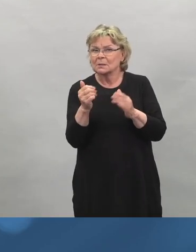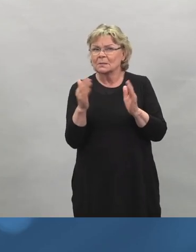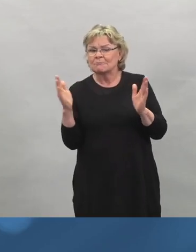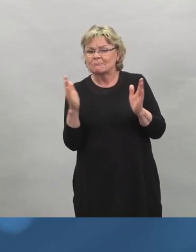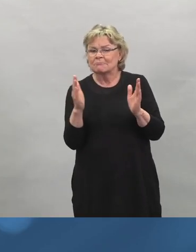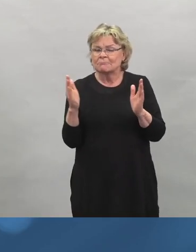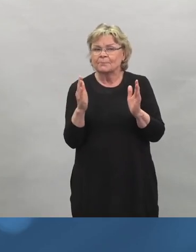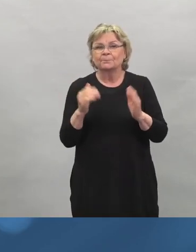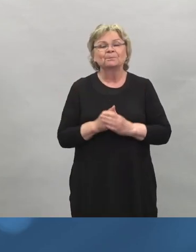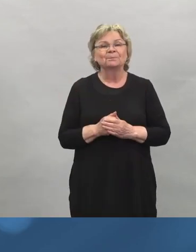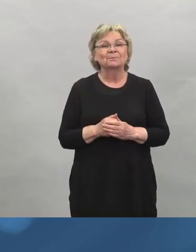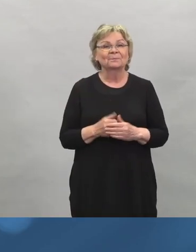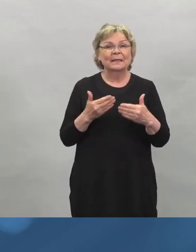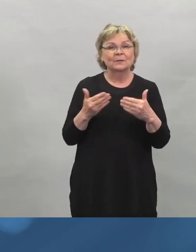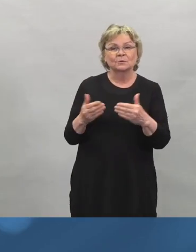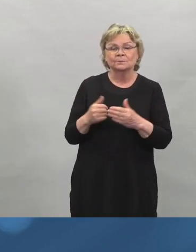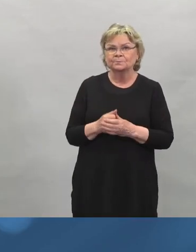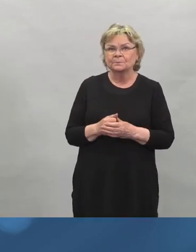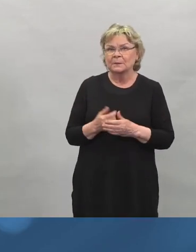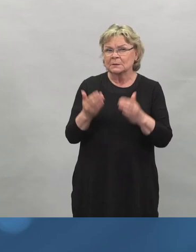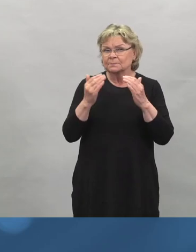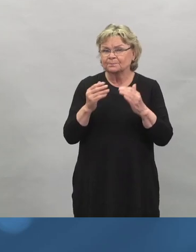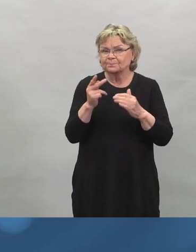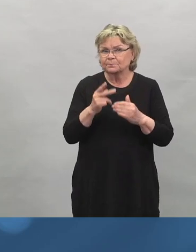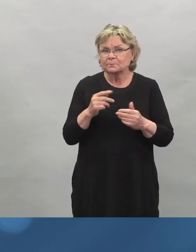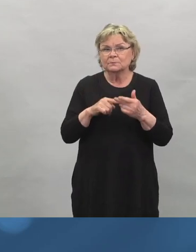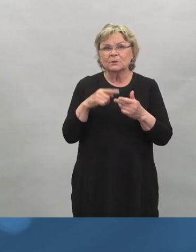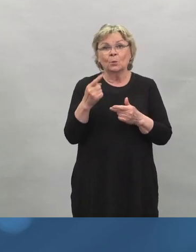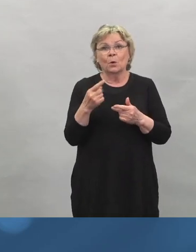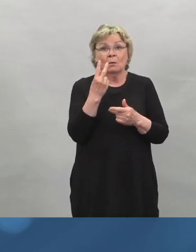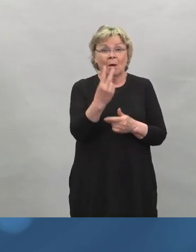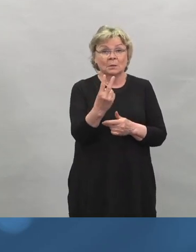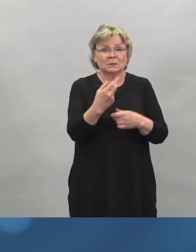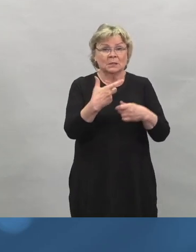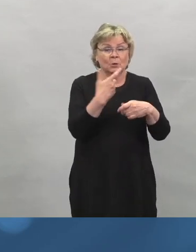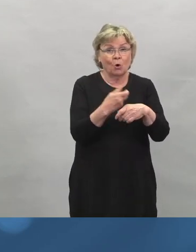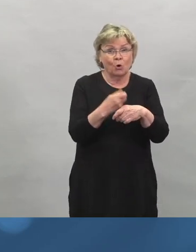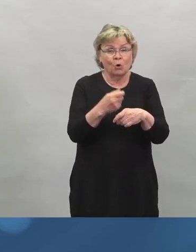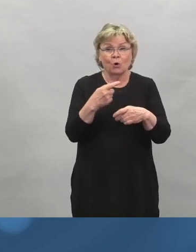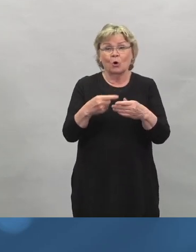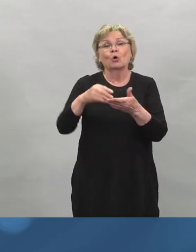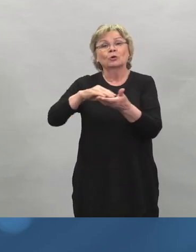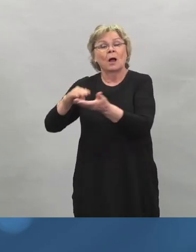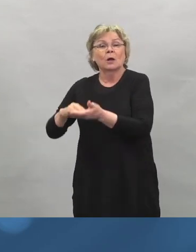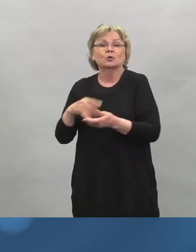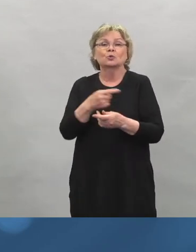Kiitoksia. Entä kuinka pitkään kahden koronarokoteannoksen antama suoja kestää?